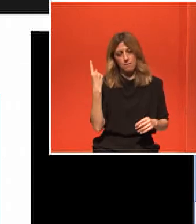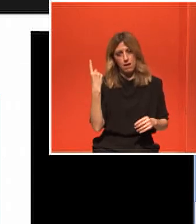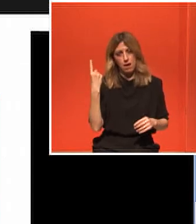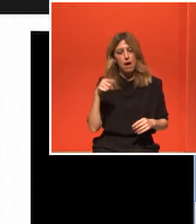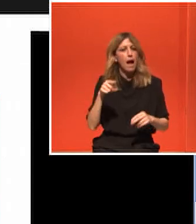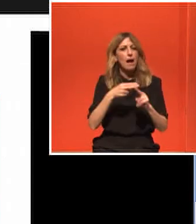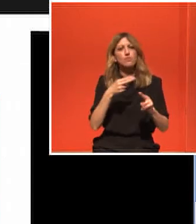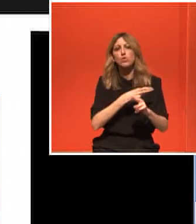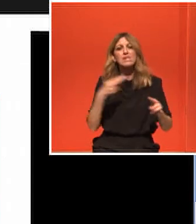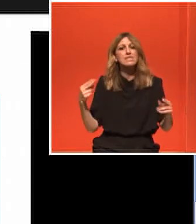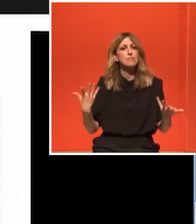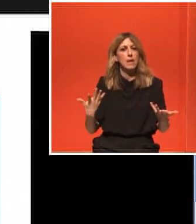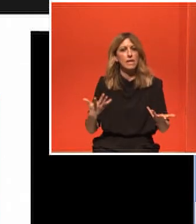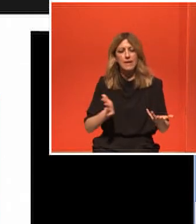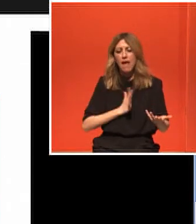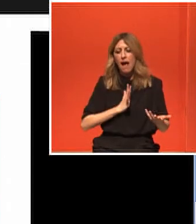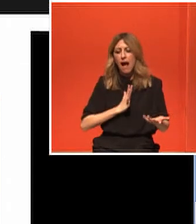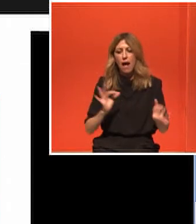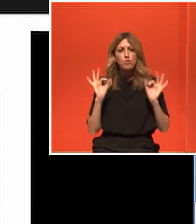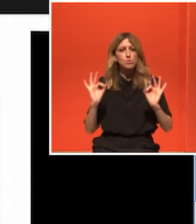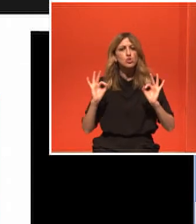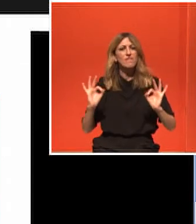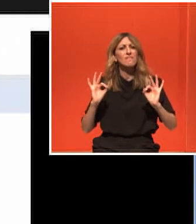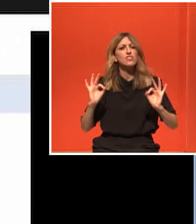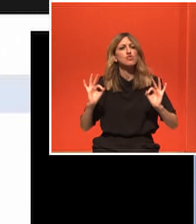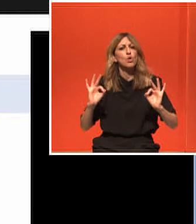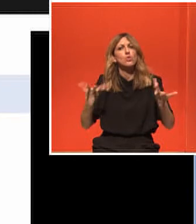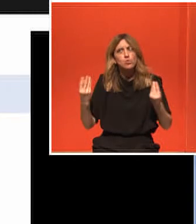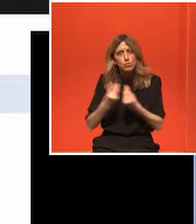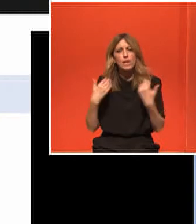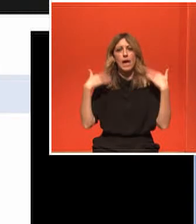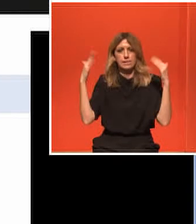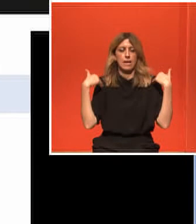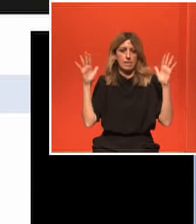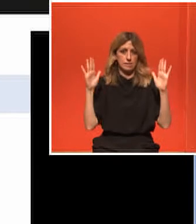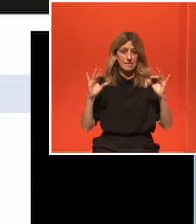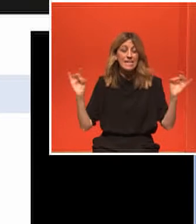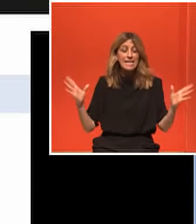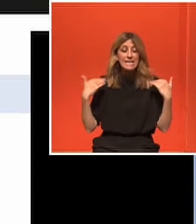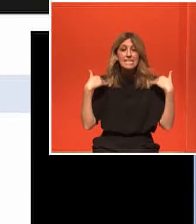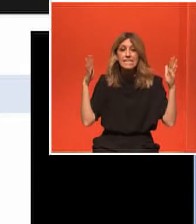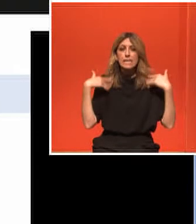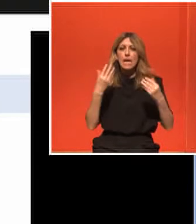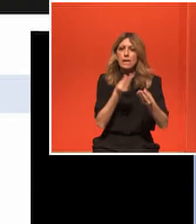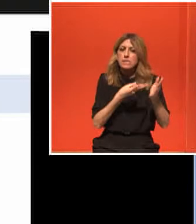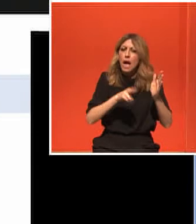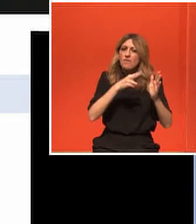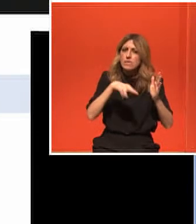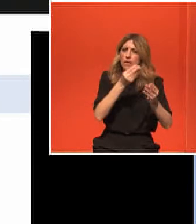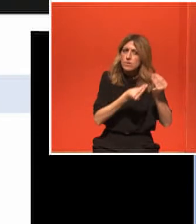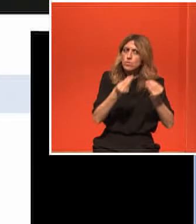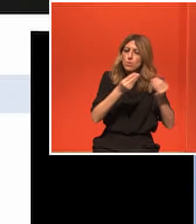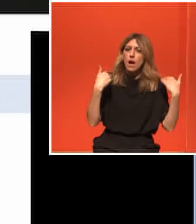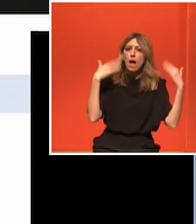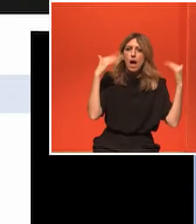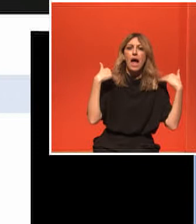η αύξησή της δεν έχει τα ίδια θεαματικά αποτελέσματα. Εδώ είναι οι παράγοντες κινδύνου για όλα